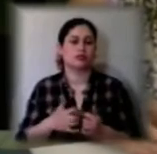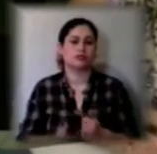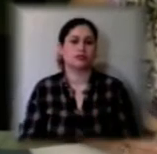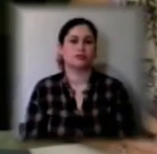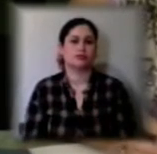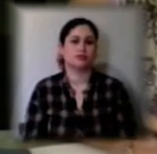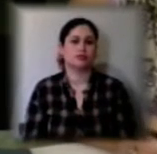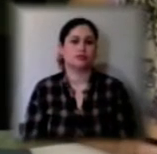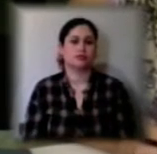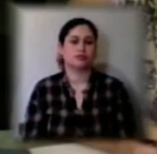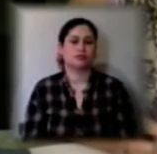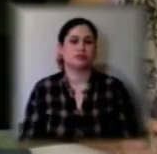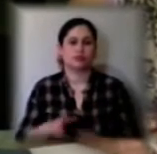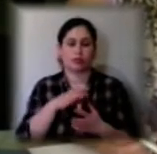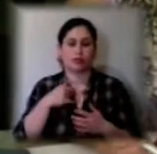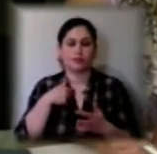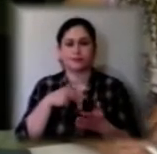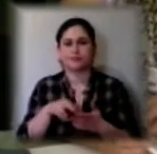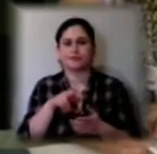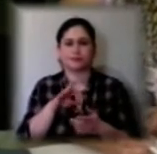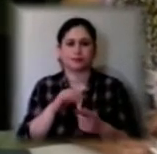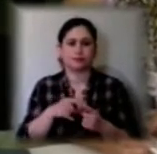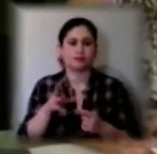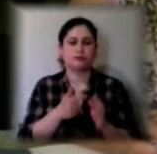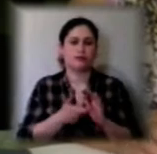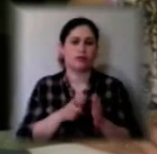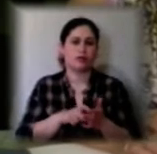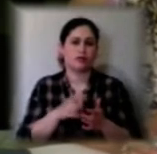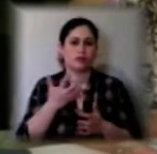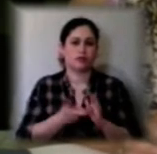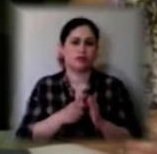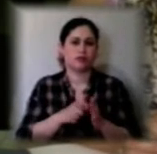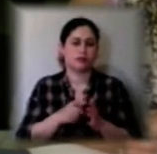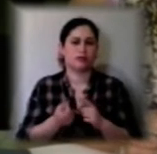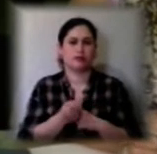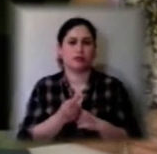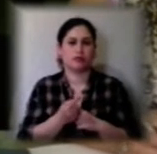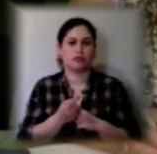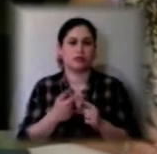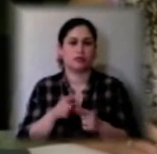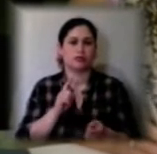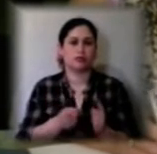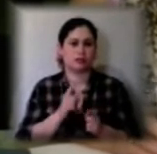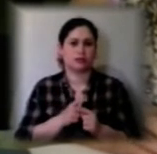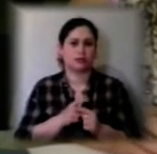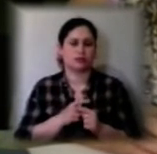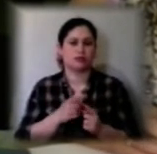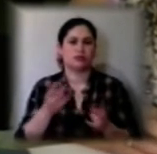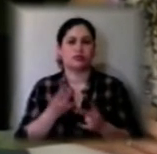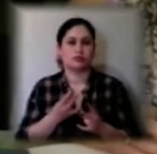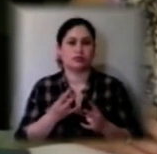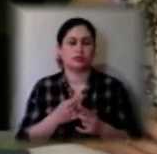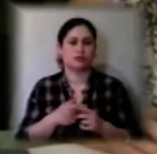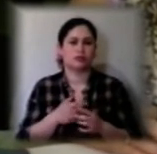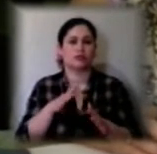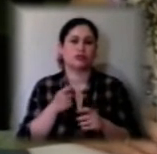Ми прийшли по всі квартири, п'ять квартир виявлено, де дійсно потребує невеликого ремонту,